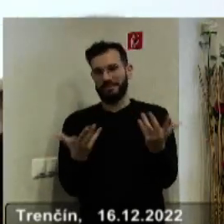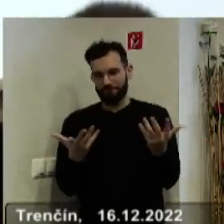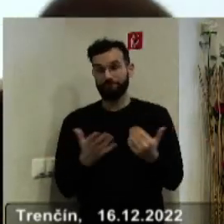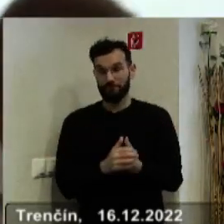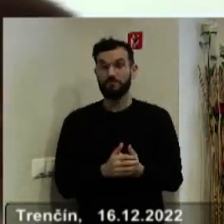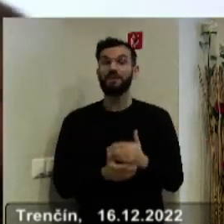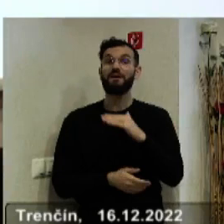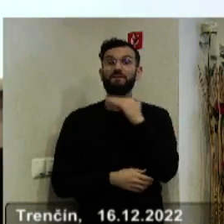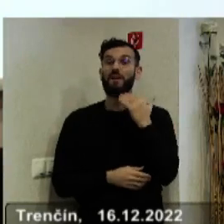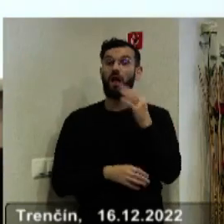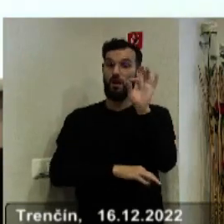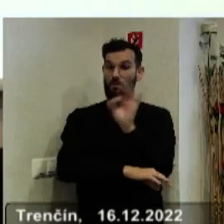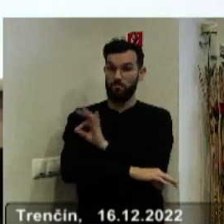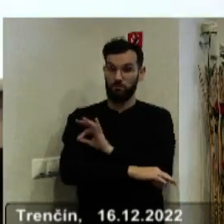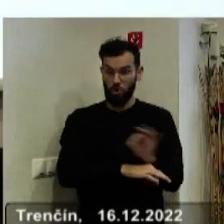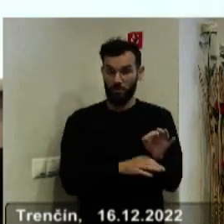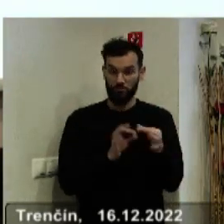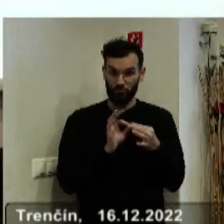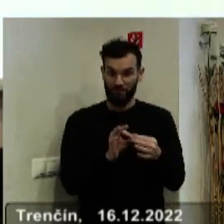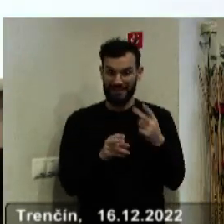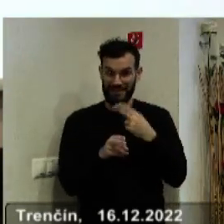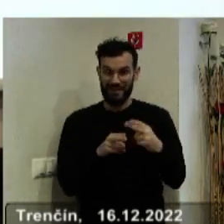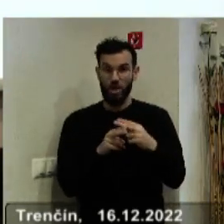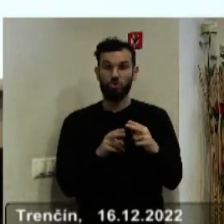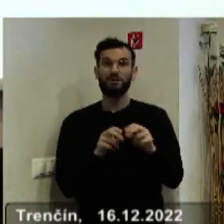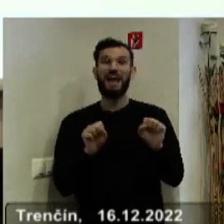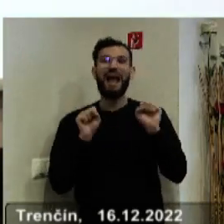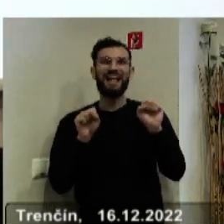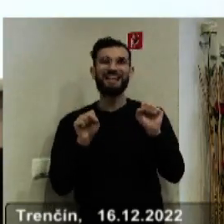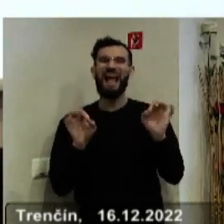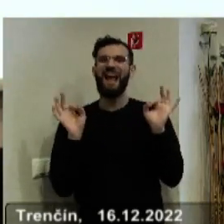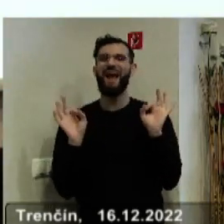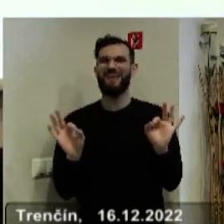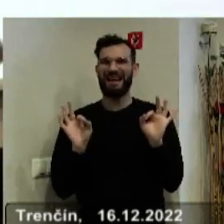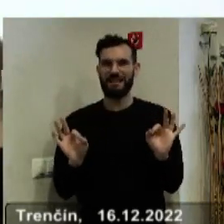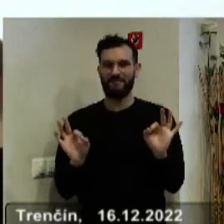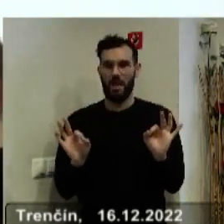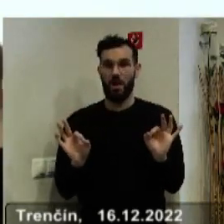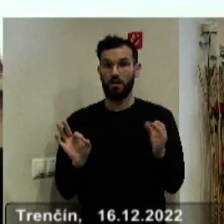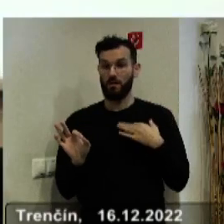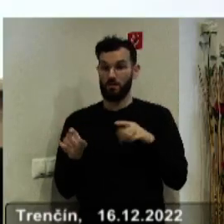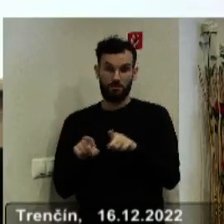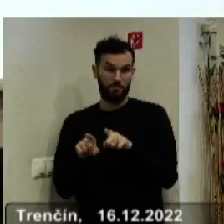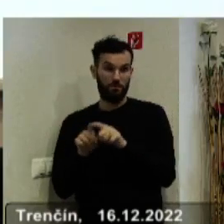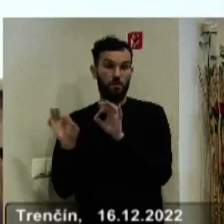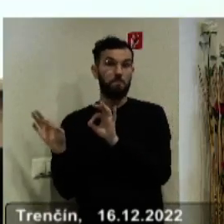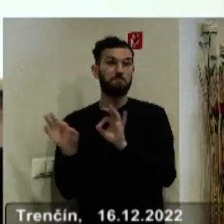Viaceré projekty, ktoré sa sústredňujú na oblaze energetické efektívnosti, pripravujeme